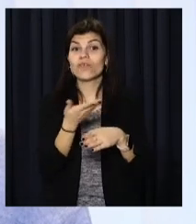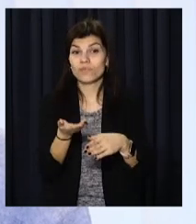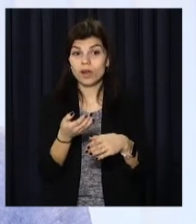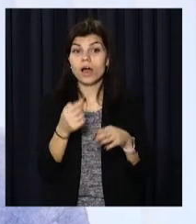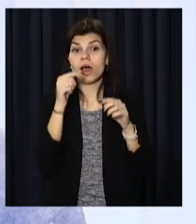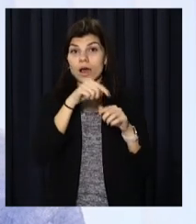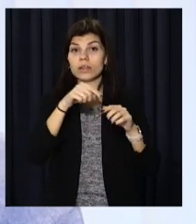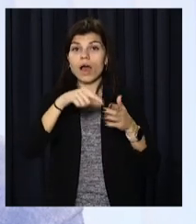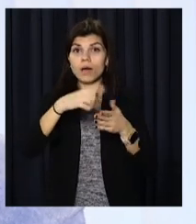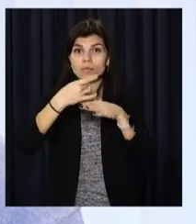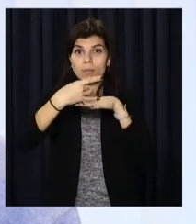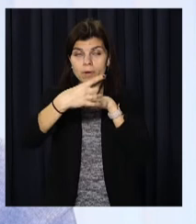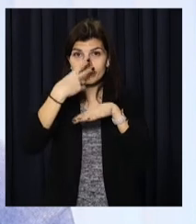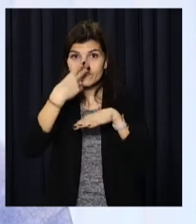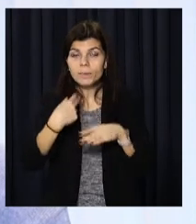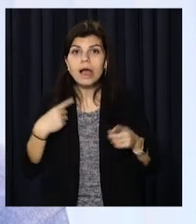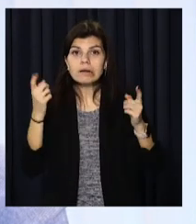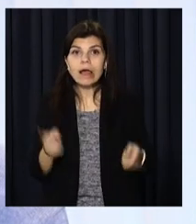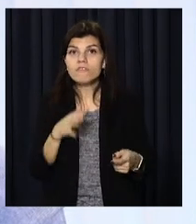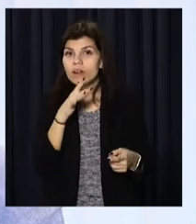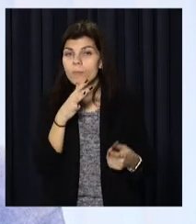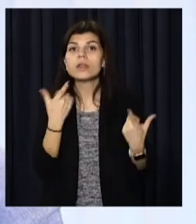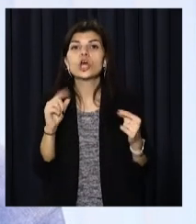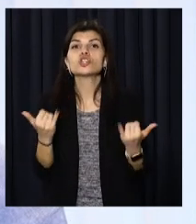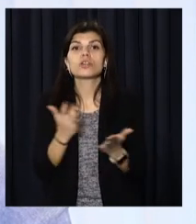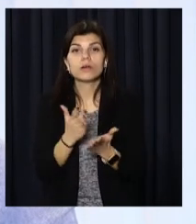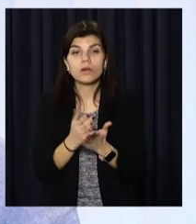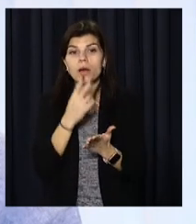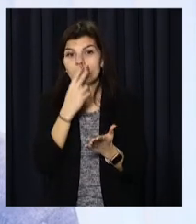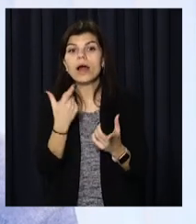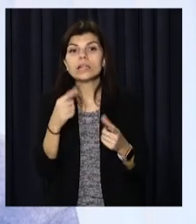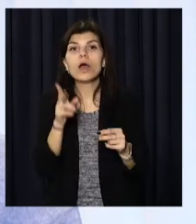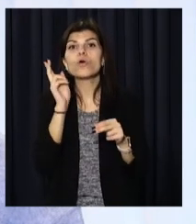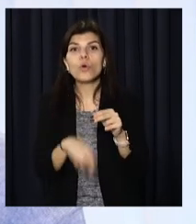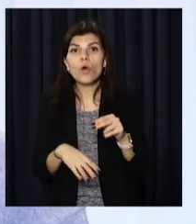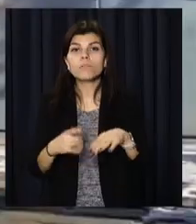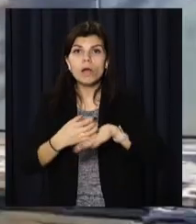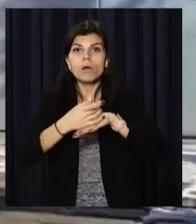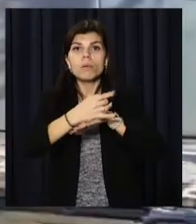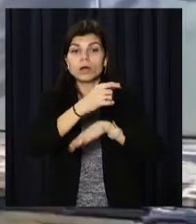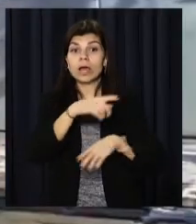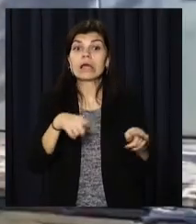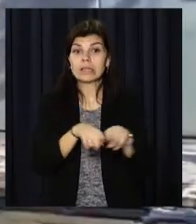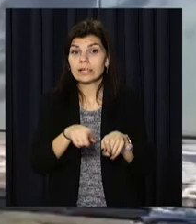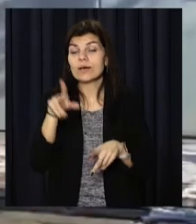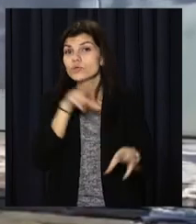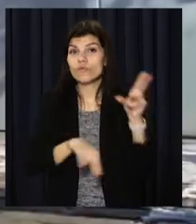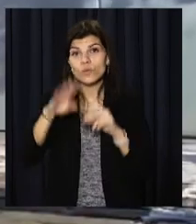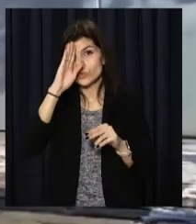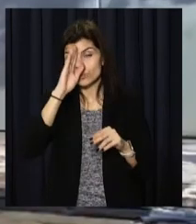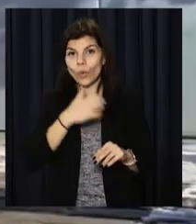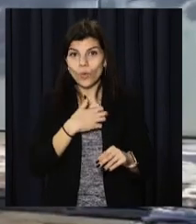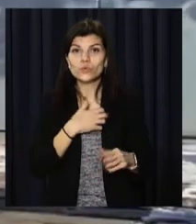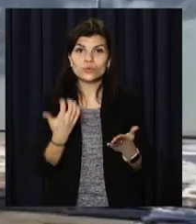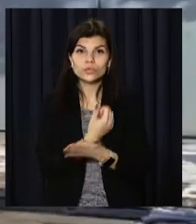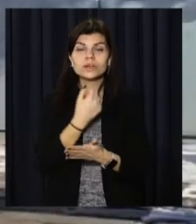Воно відслежує позицію, ми його просматрюємо в реальному часі, просматрюємо, де закінчується путь GPS-трекера. Таким чином, сподіваються хлопці, їм